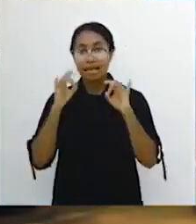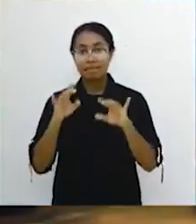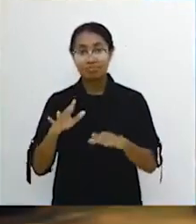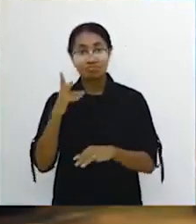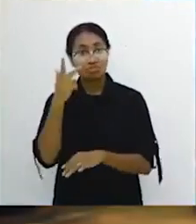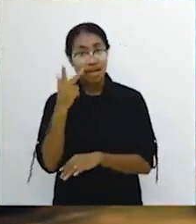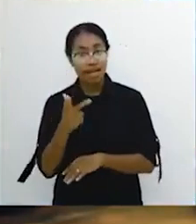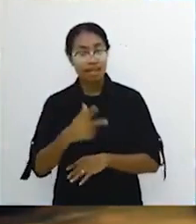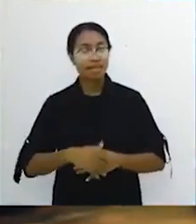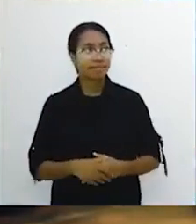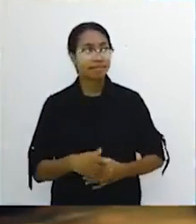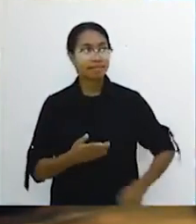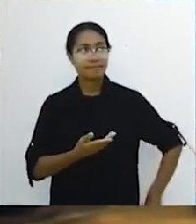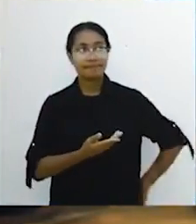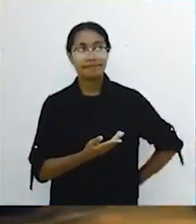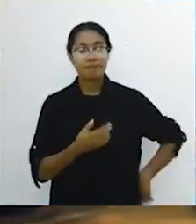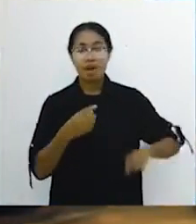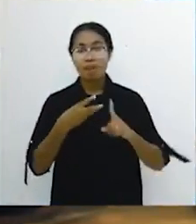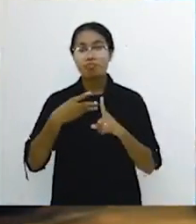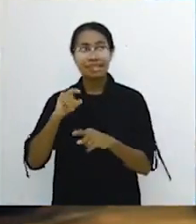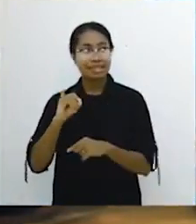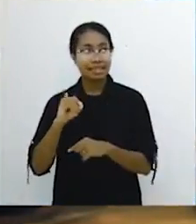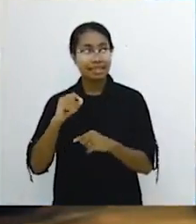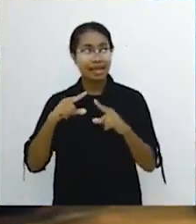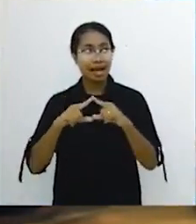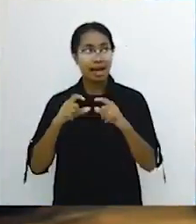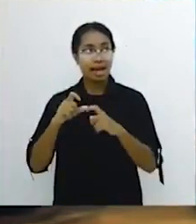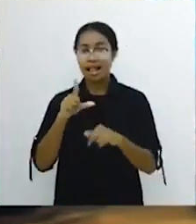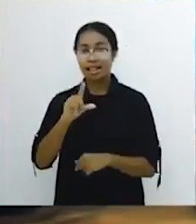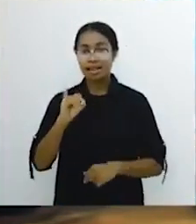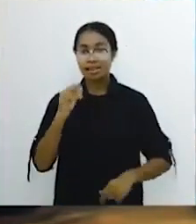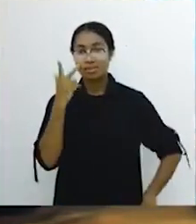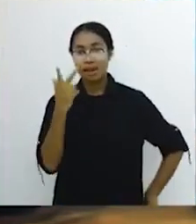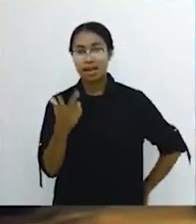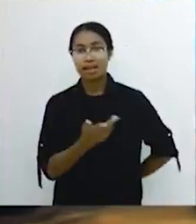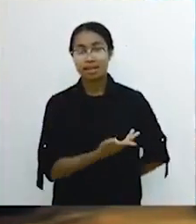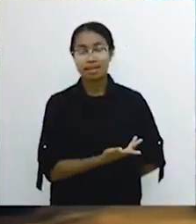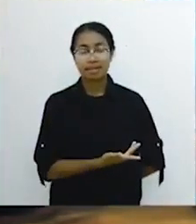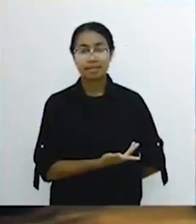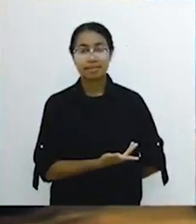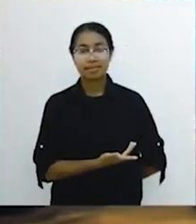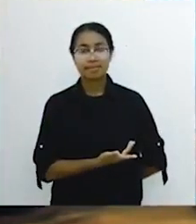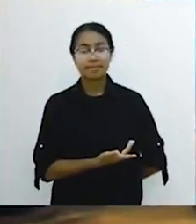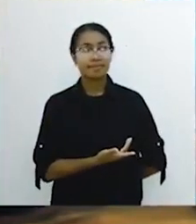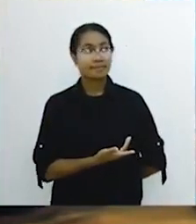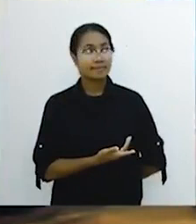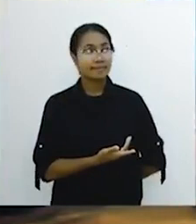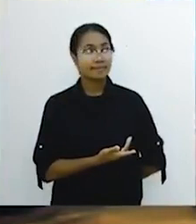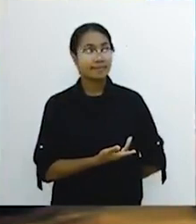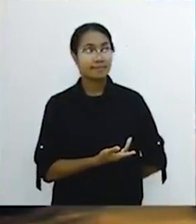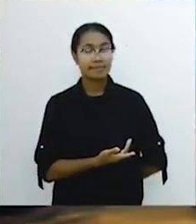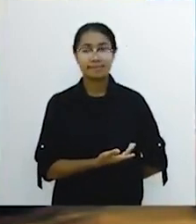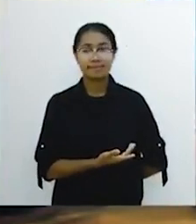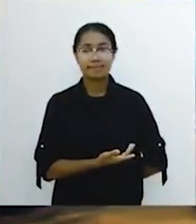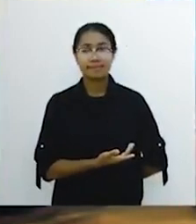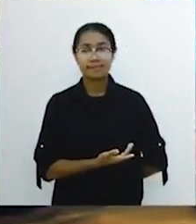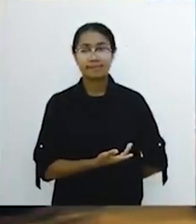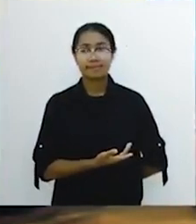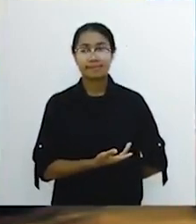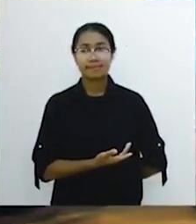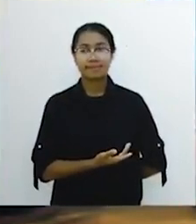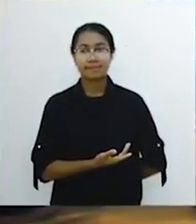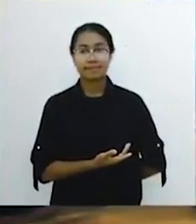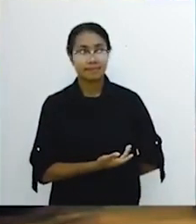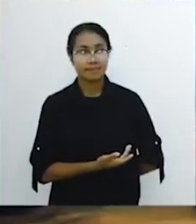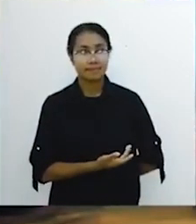Asali. Dalam kitab suci semua kesembuhan ilahi terjadi seperti itu. Tidak ada orang lumpuh yang setelah mengalami kesembuhan ilahi. Lalu bisa